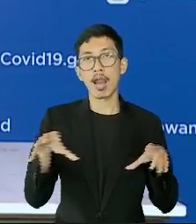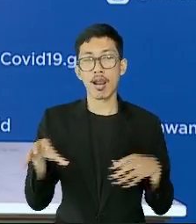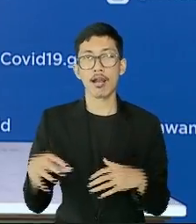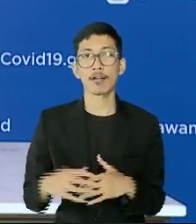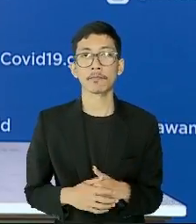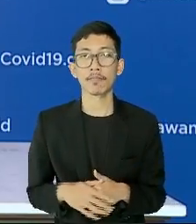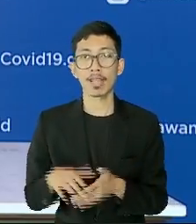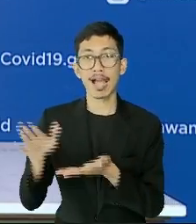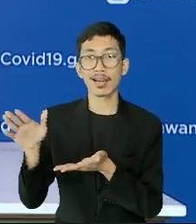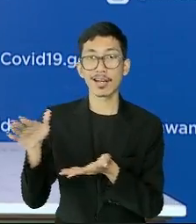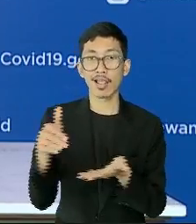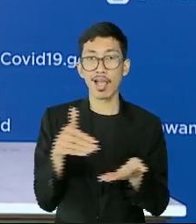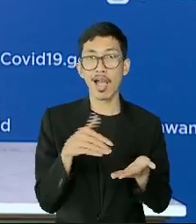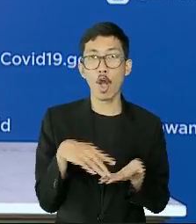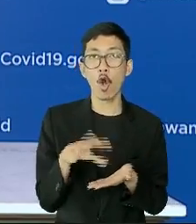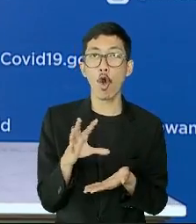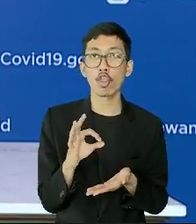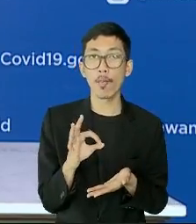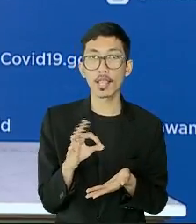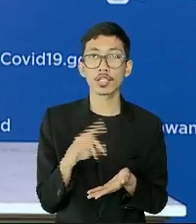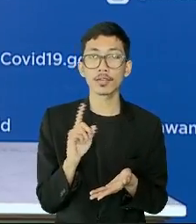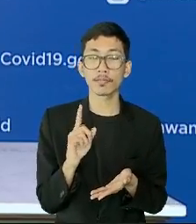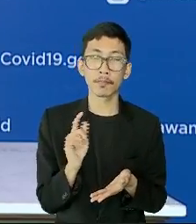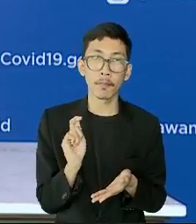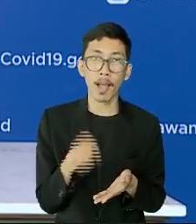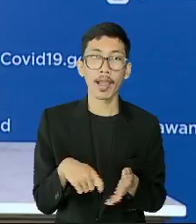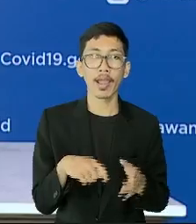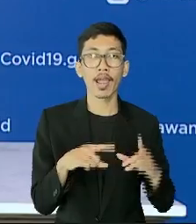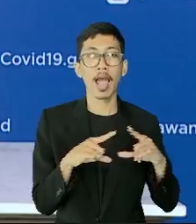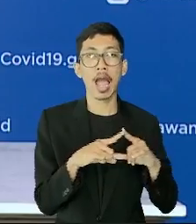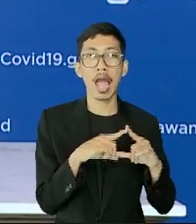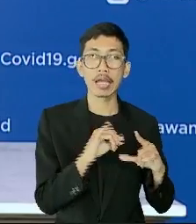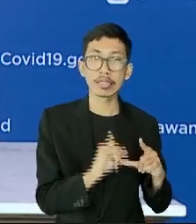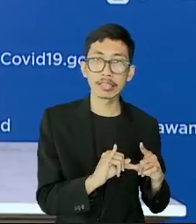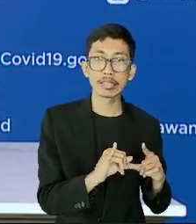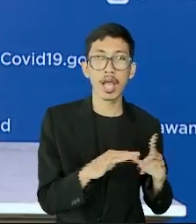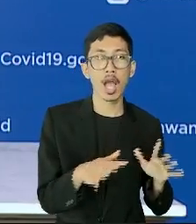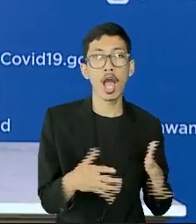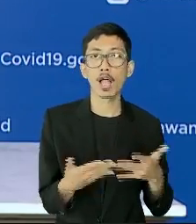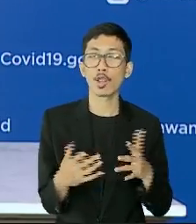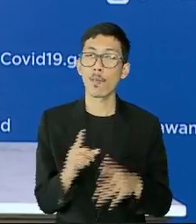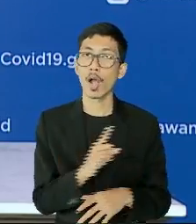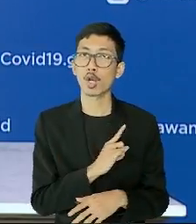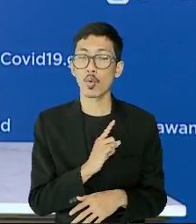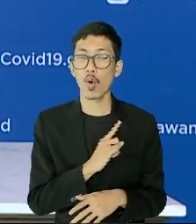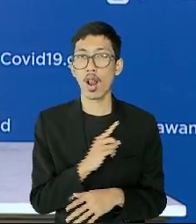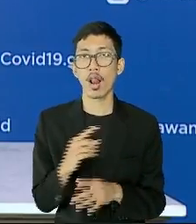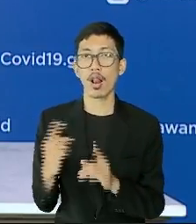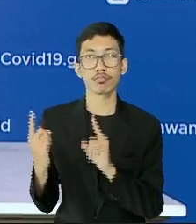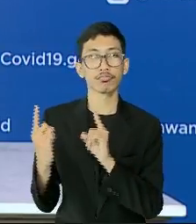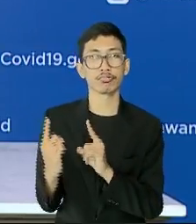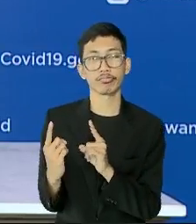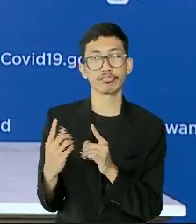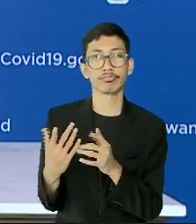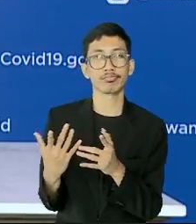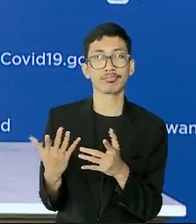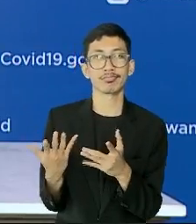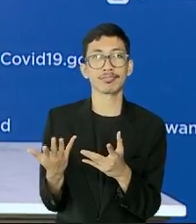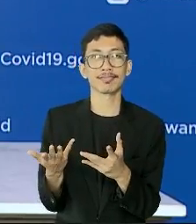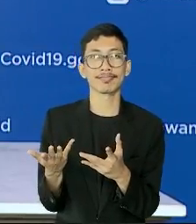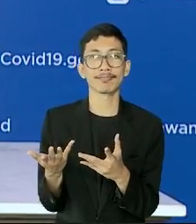Data yang terkumpul untuk perhitungan indikator laju penularan maupun respon kesehatan ini